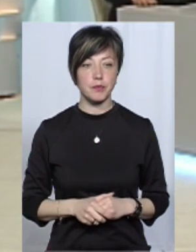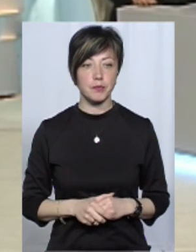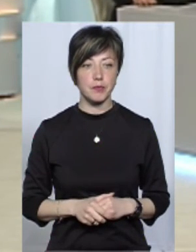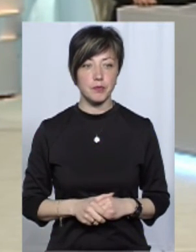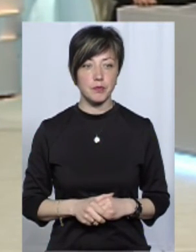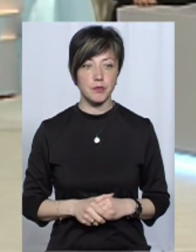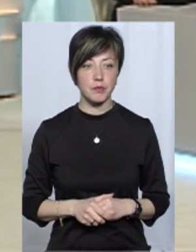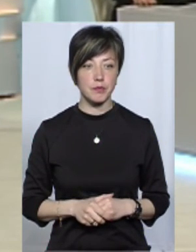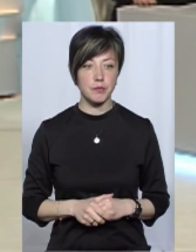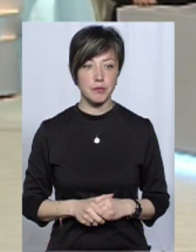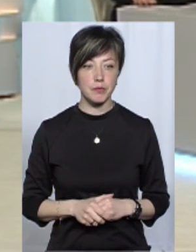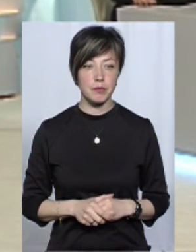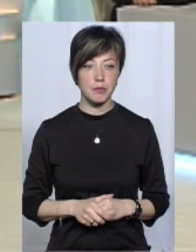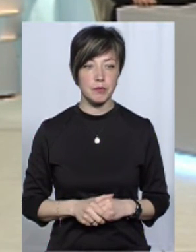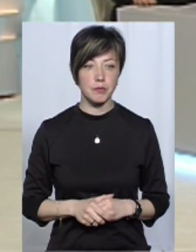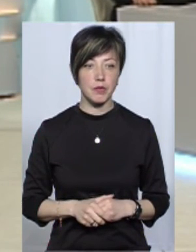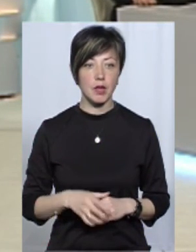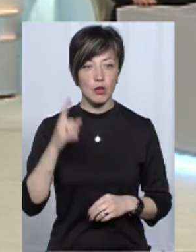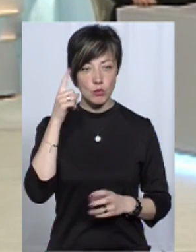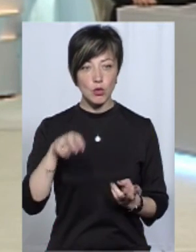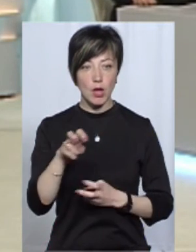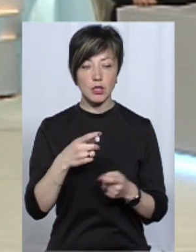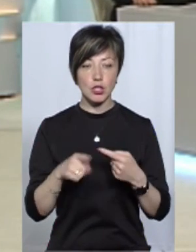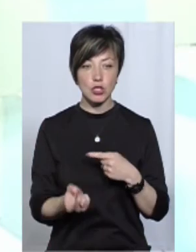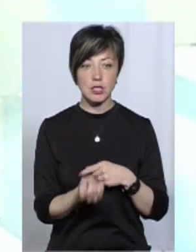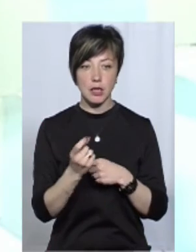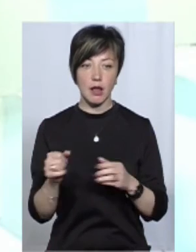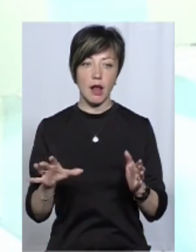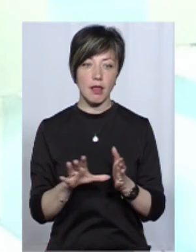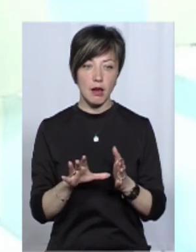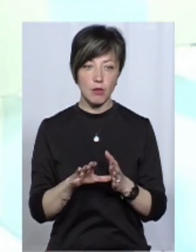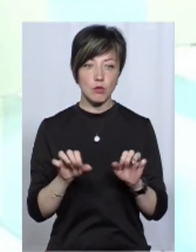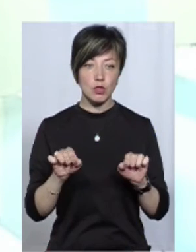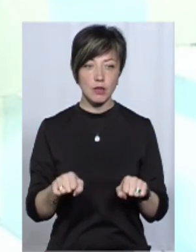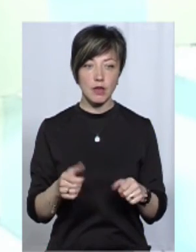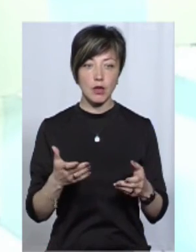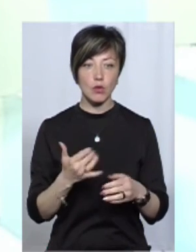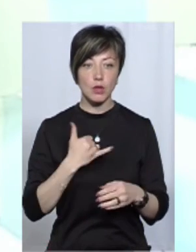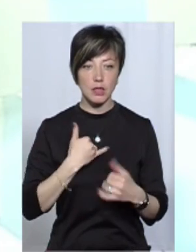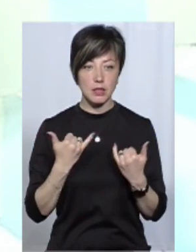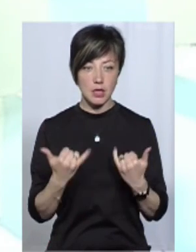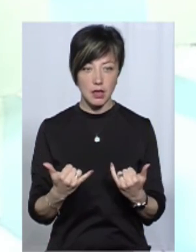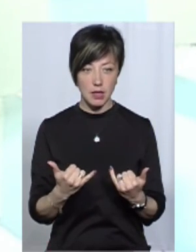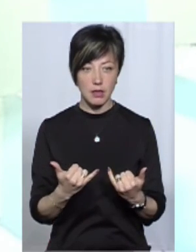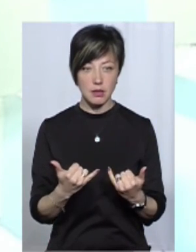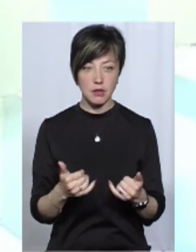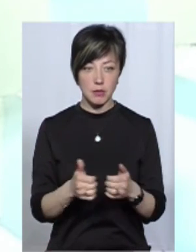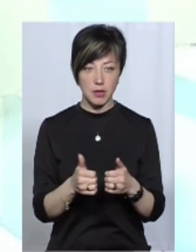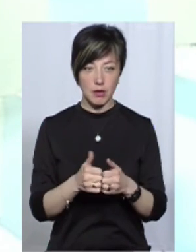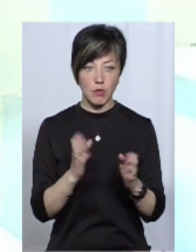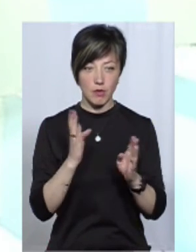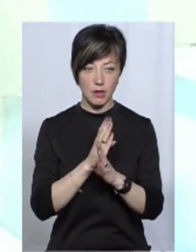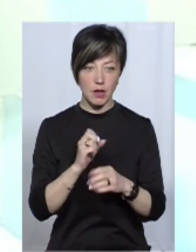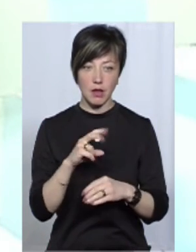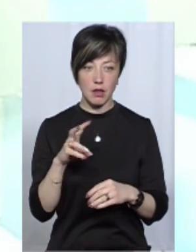Можна ще одну хвилину? А я думаю, що треба шукати якісь інші джерела енергії, можливо, ті, які у нас зараз під ногами, під руками, в